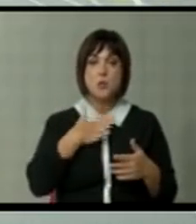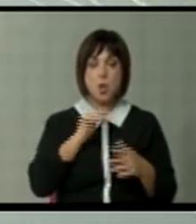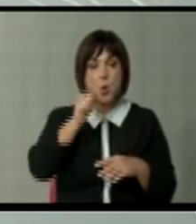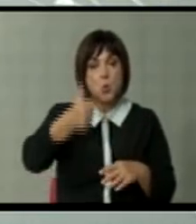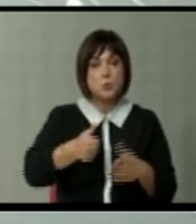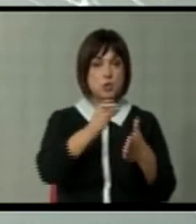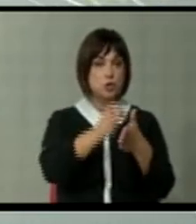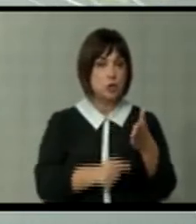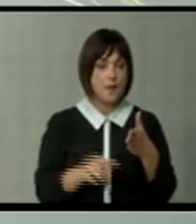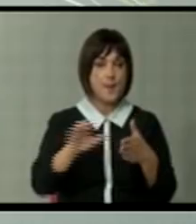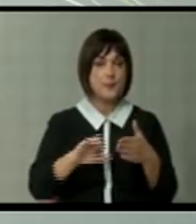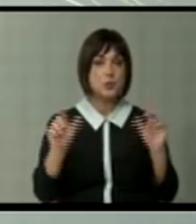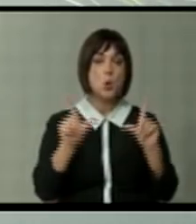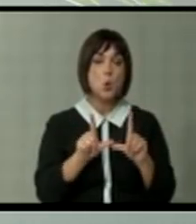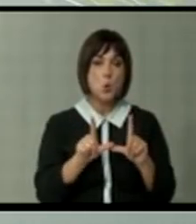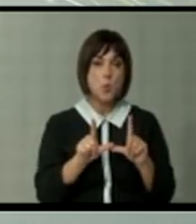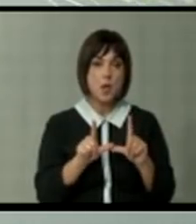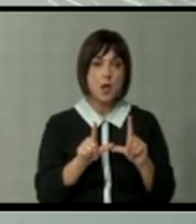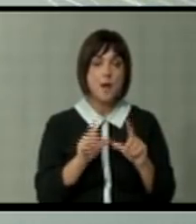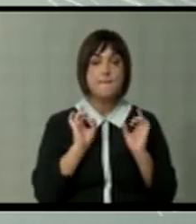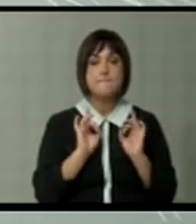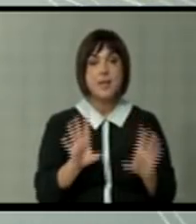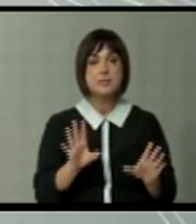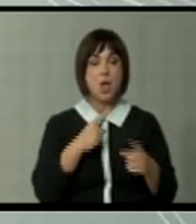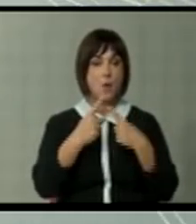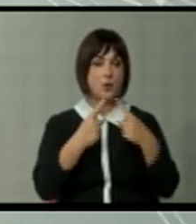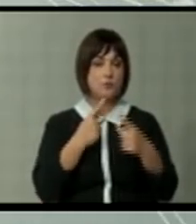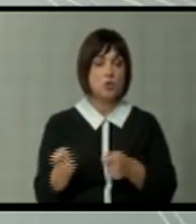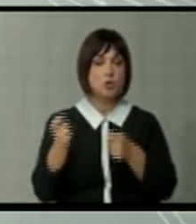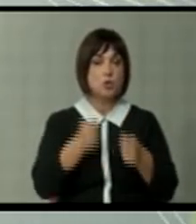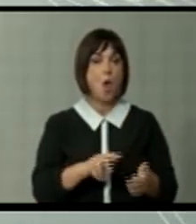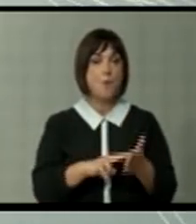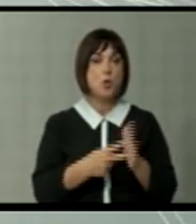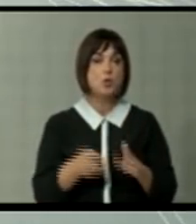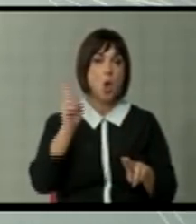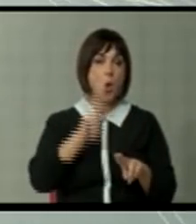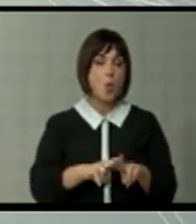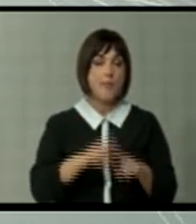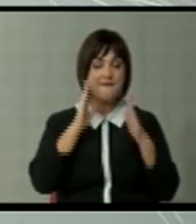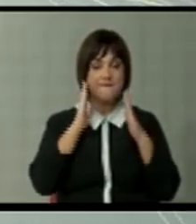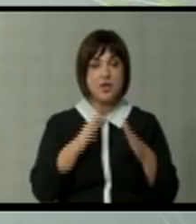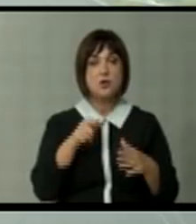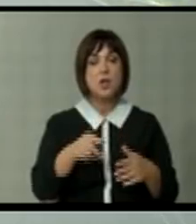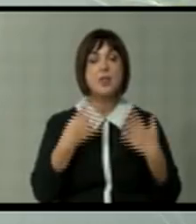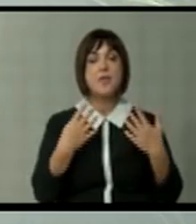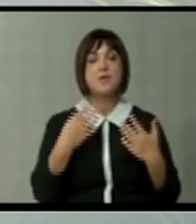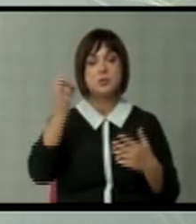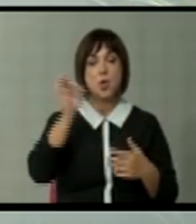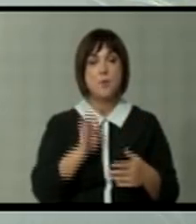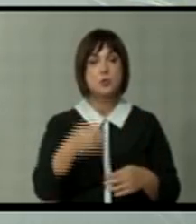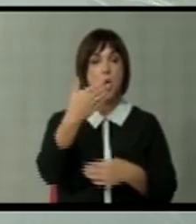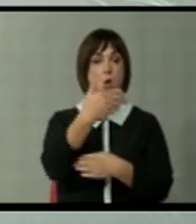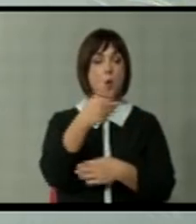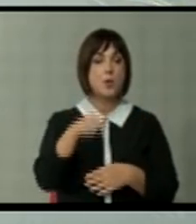утре се зашлениме во Европската Унија, без преговар, се донесува политичка одлука. Веруете, 90% од